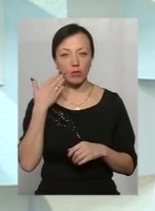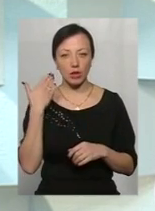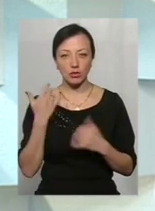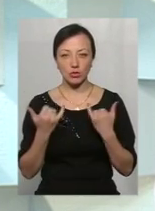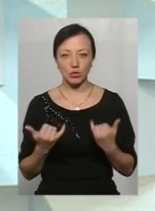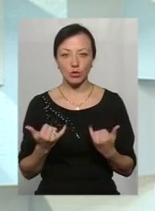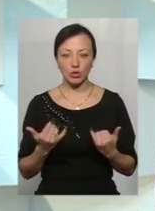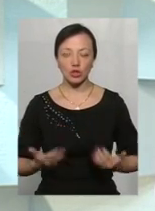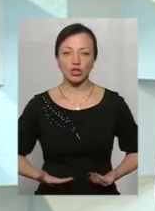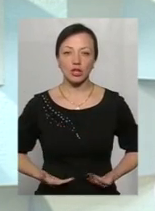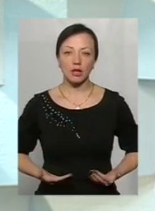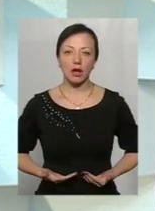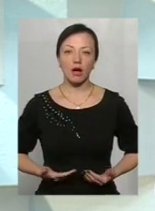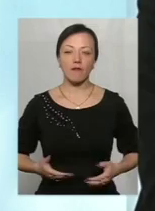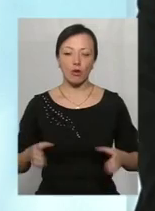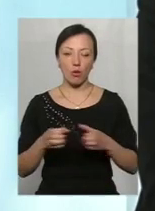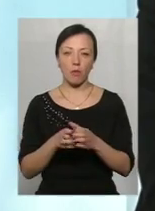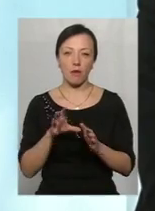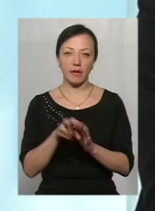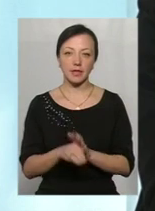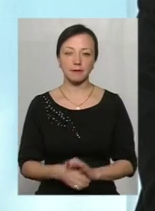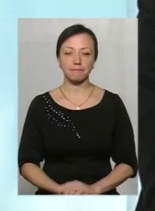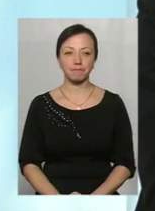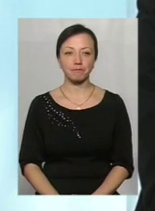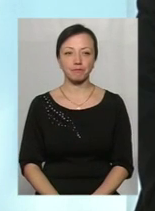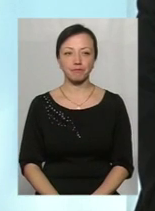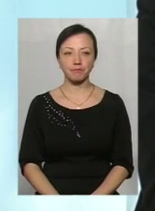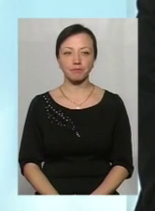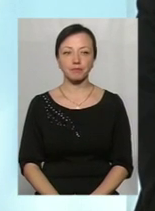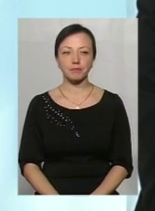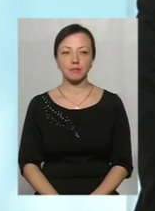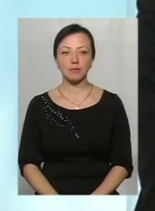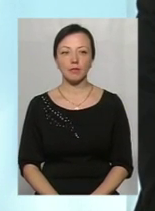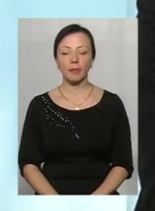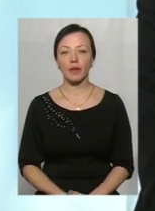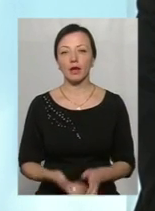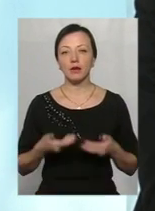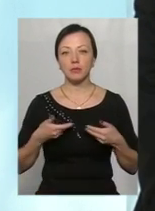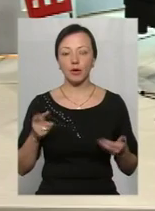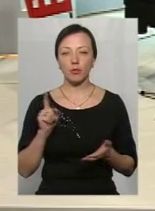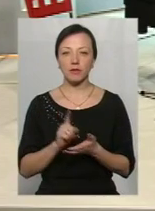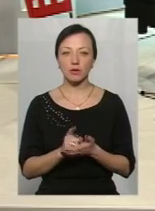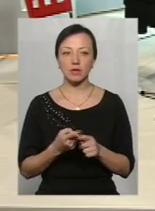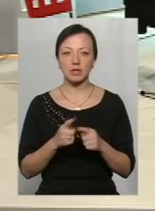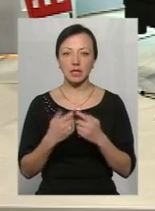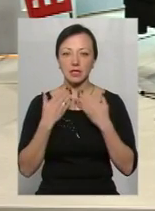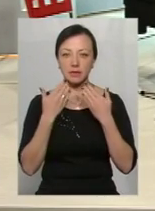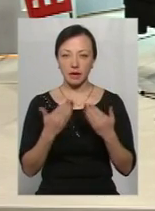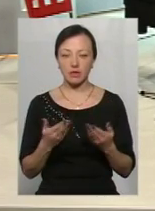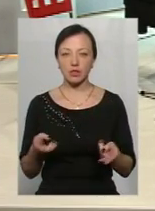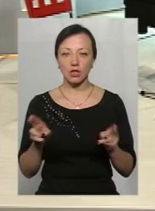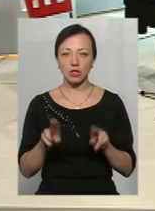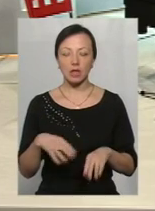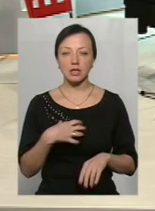сьогодні життя в громаді. Пані Веліно, ми обов'язково будемо, це звернення залишається актуальним,